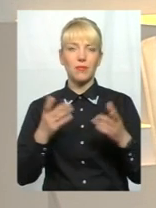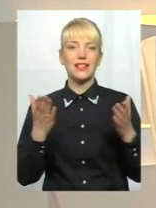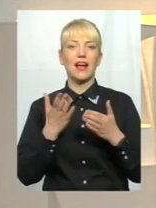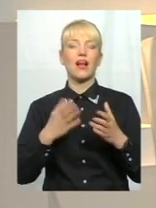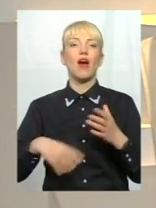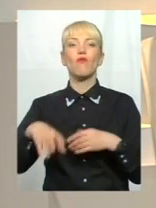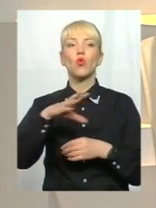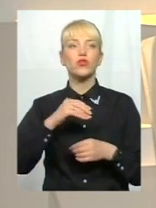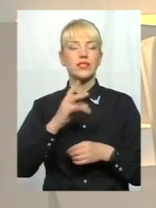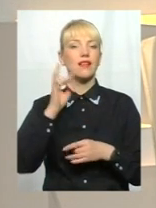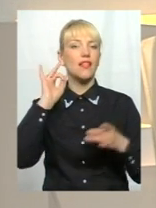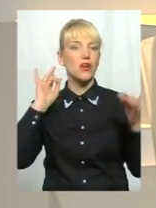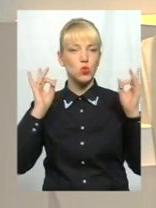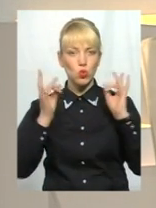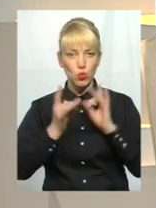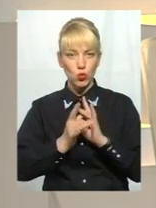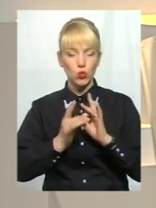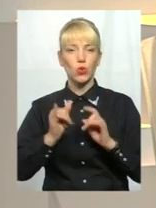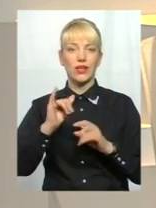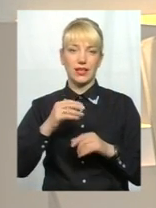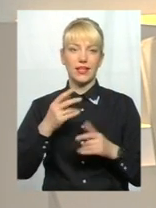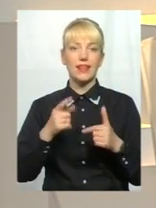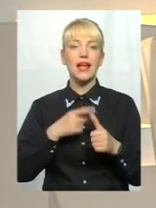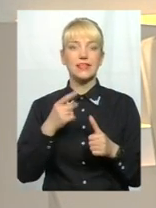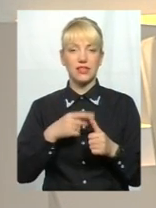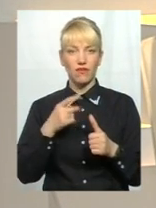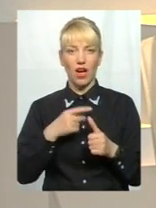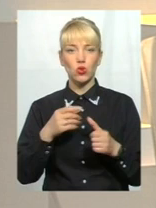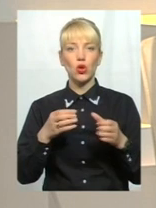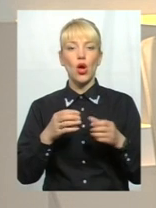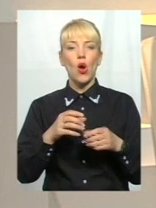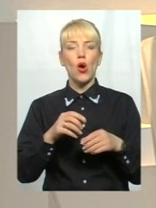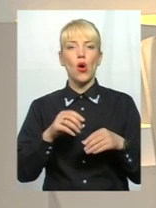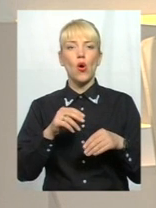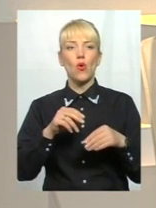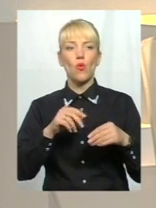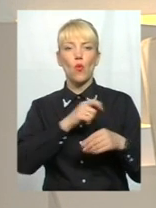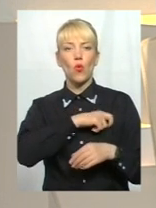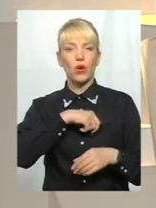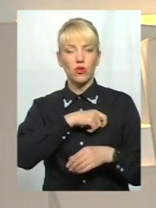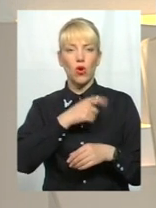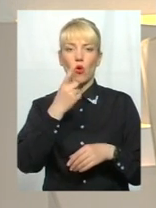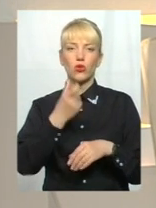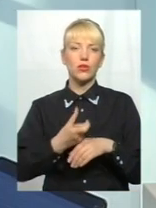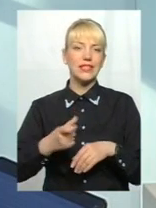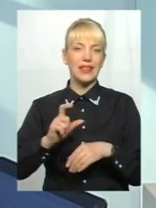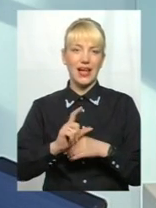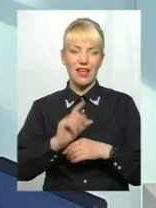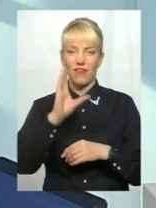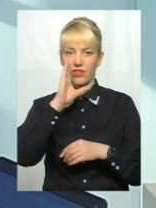усіх на слуху, яку називають урядовці однією з найефективніших,